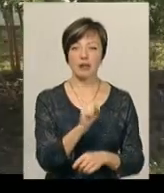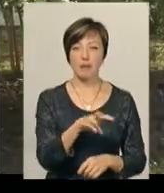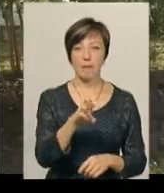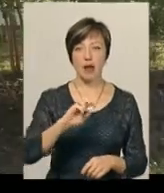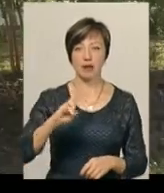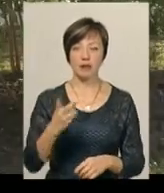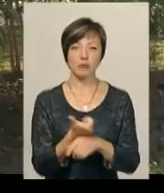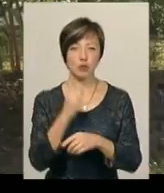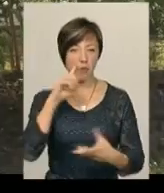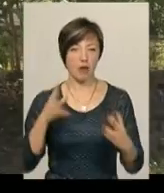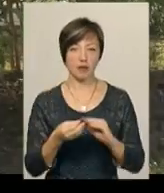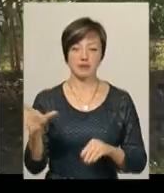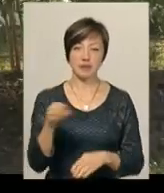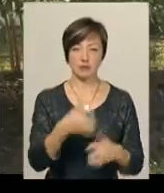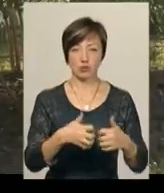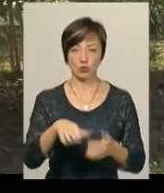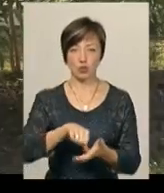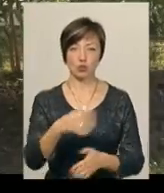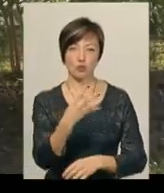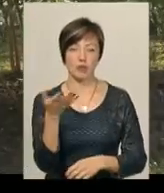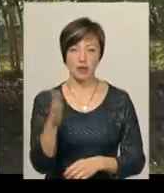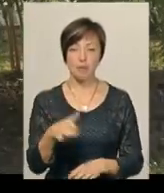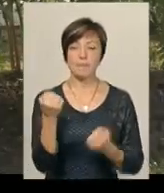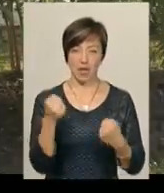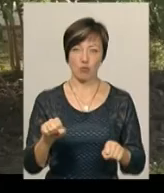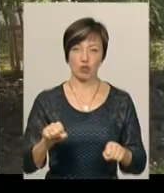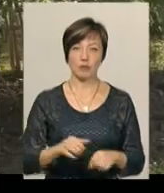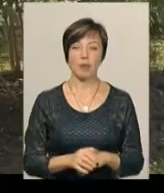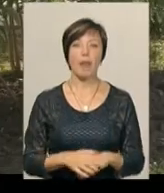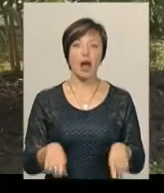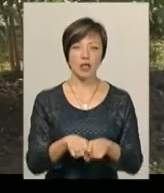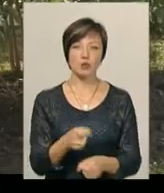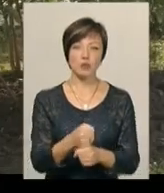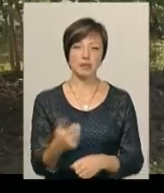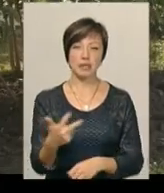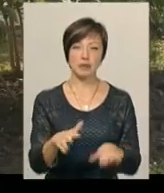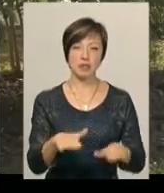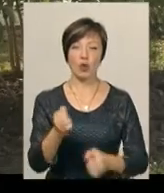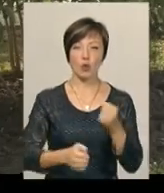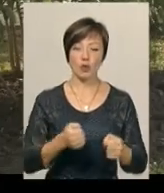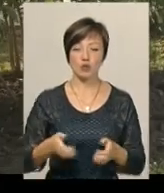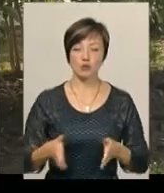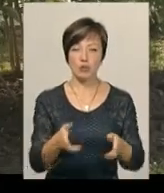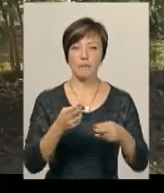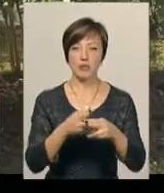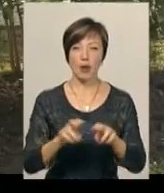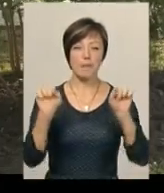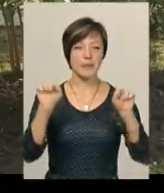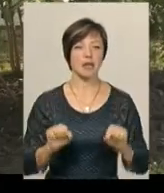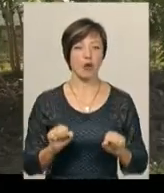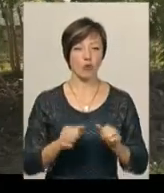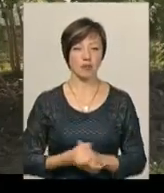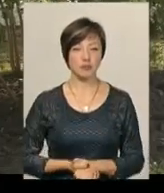набрав найбільше балів серед усіх учасників – 45, і став переможцем. А також кубки за третє місце в кросі, смузі перешкод та підтягувані.